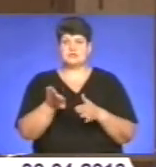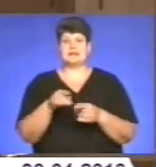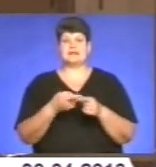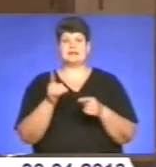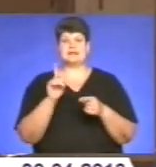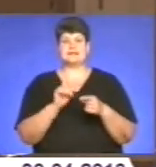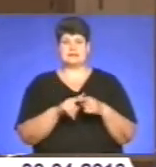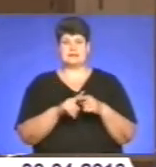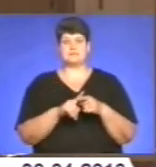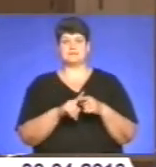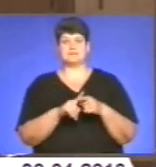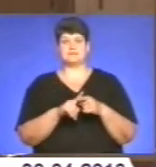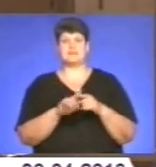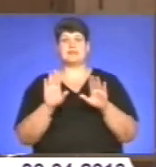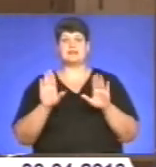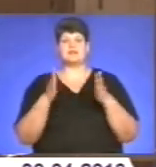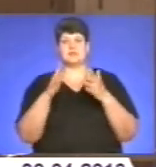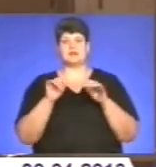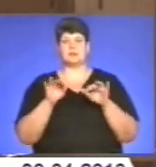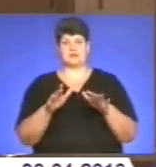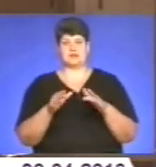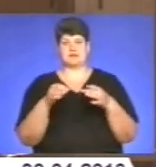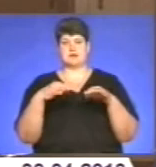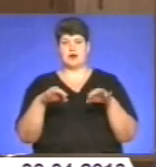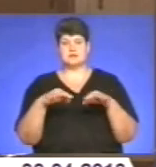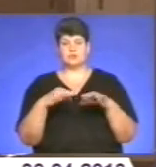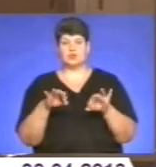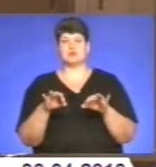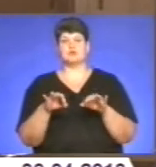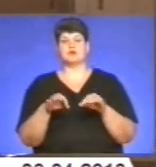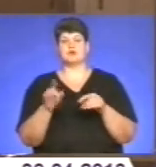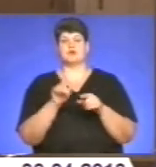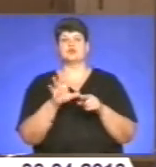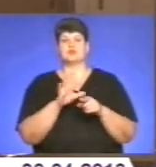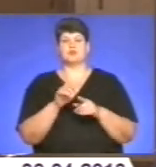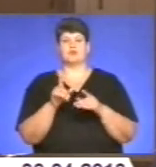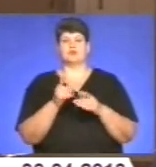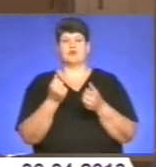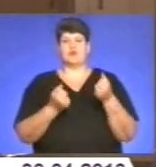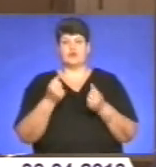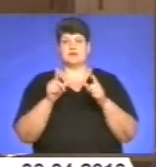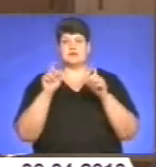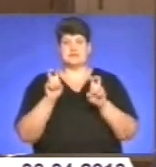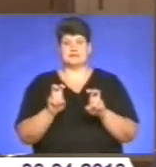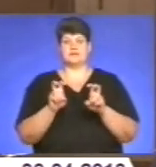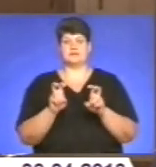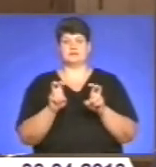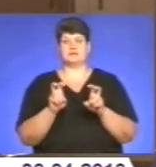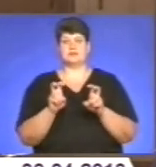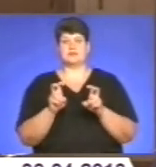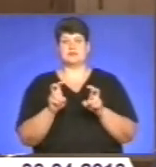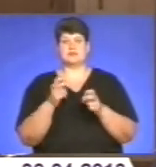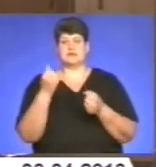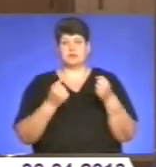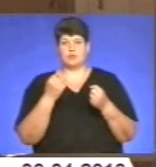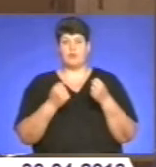сконня надзвичайних подій із транспортом, не допустити, щоб водій сів за кермом, транспортом в нетверязому стані.